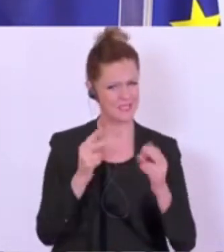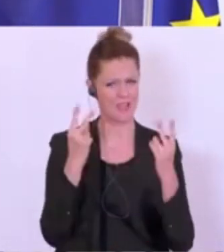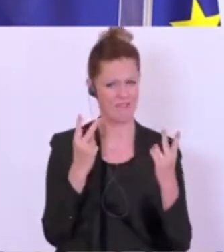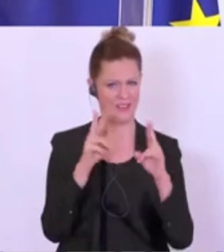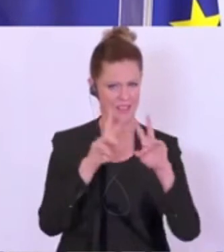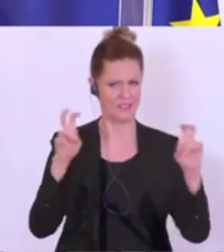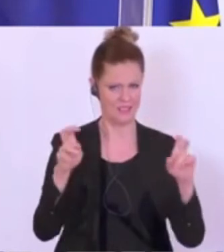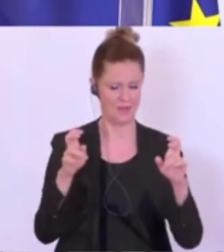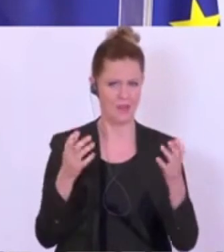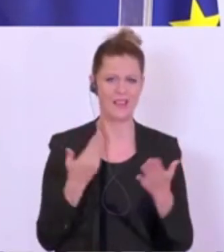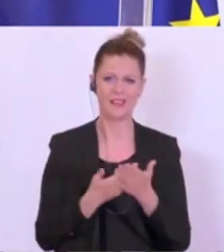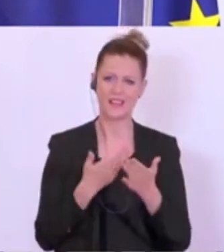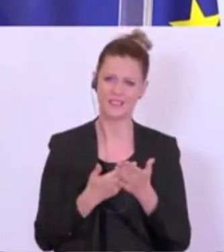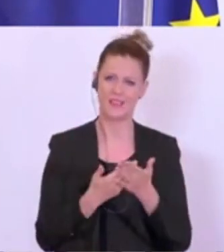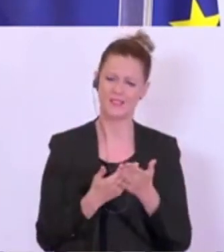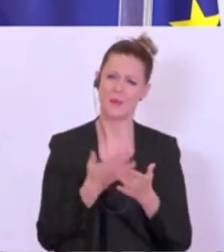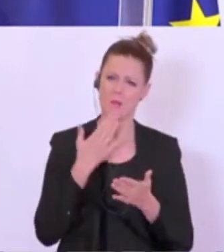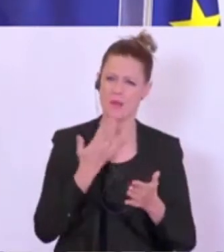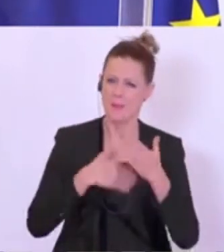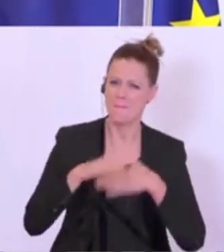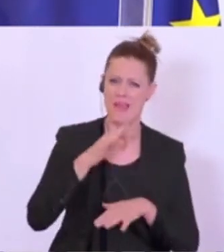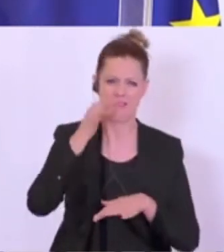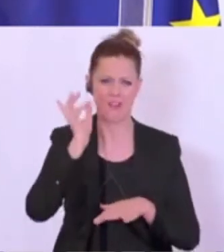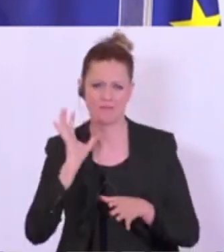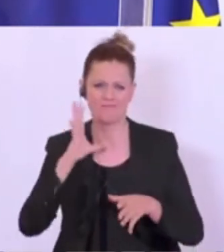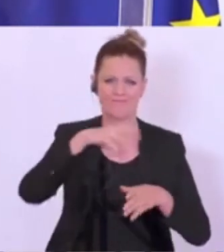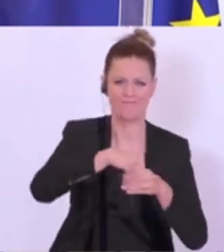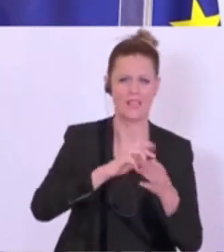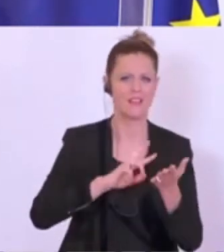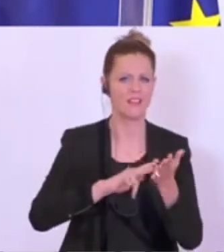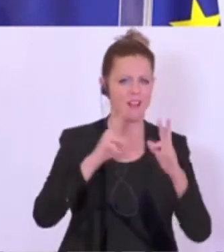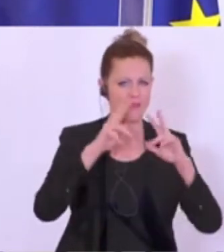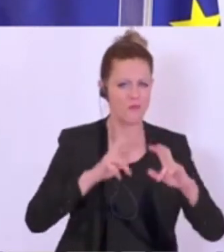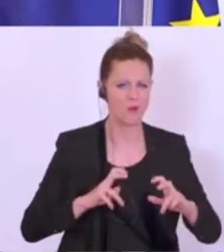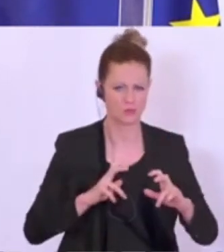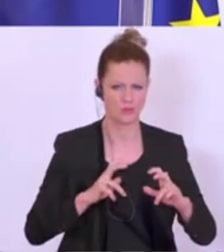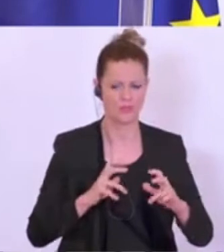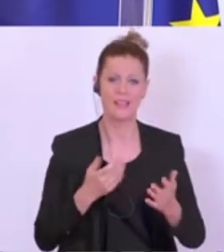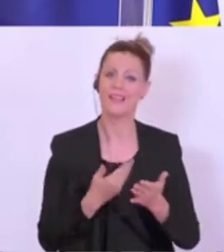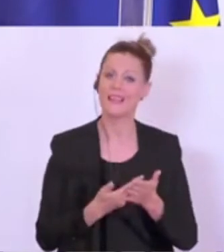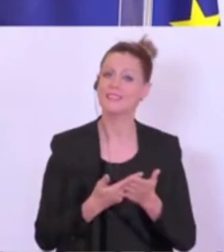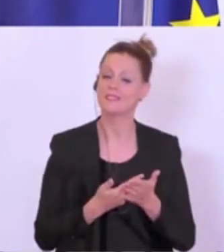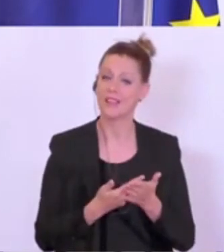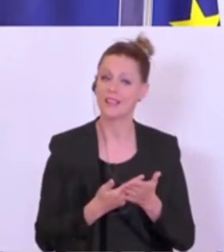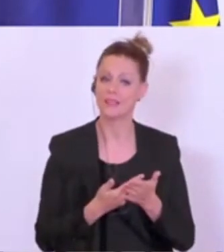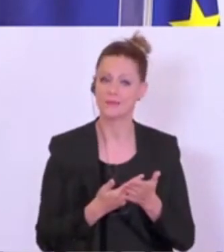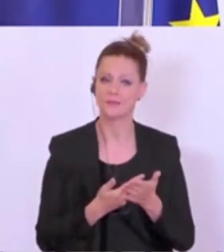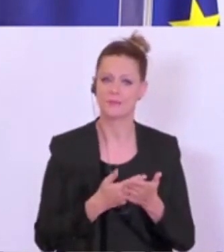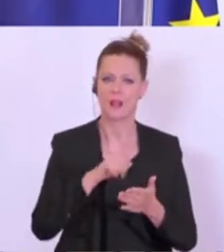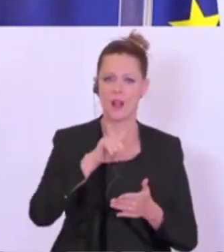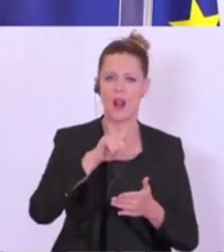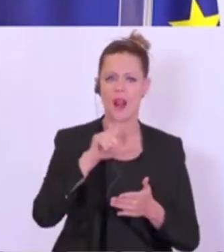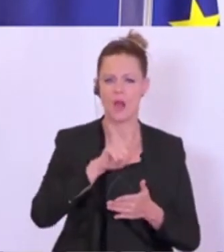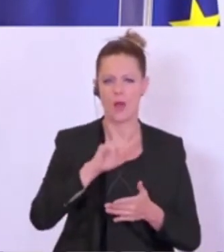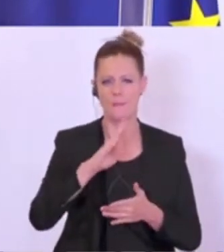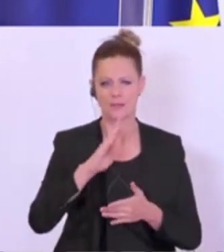Thema und daher möchte ich auch, dass wieder mehr Frauen in der digitalen Forschung tätig sind und wir bringen daher das Laura Bassi